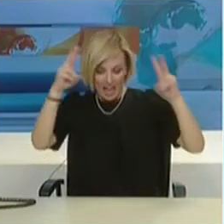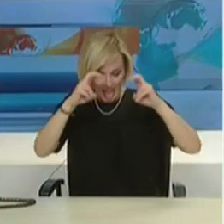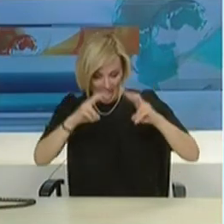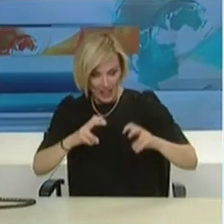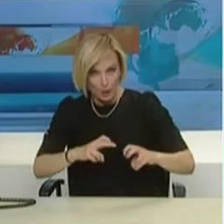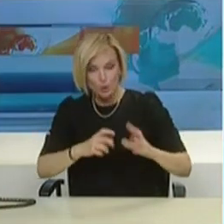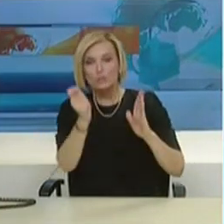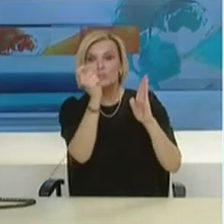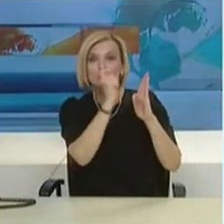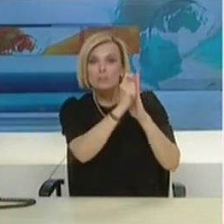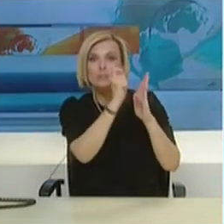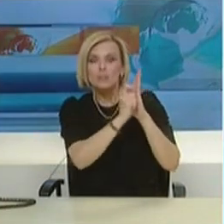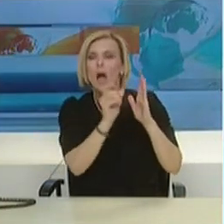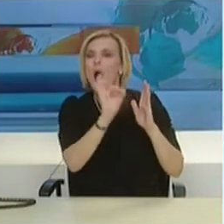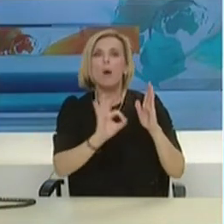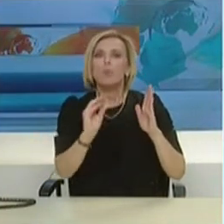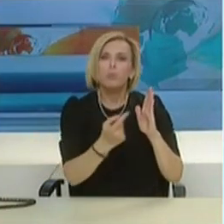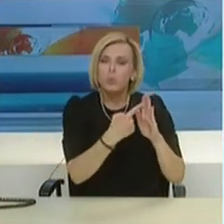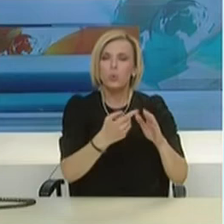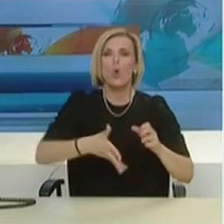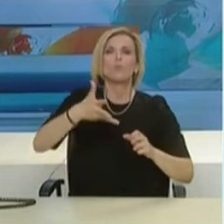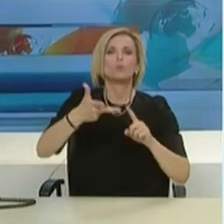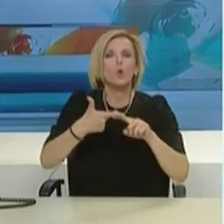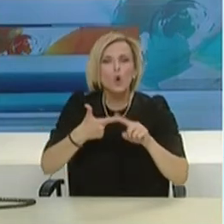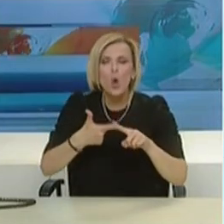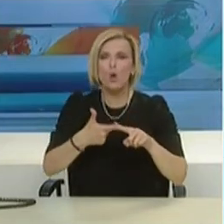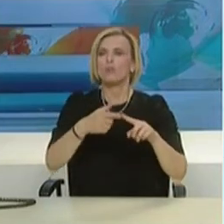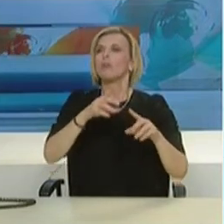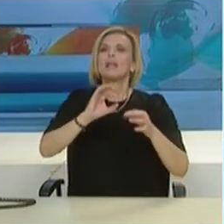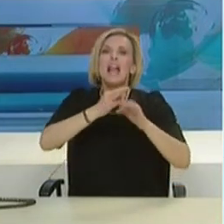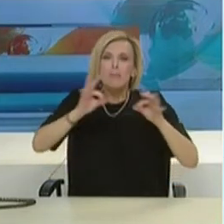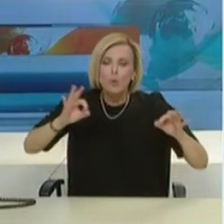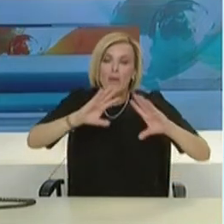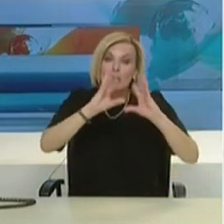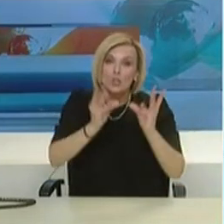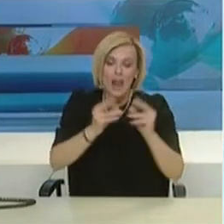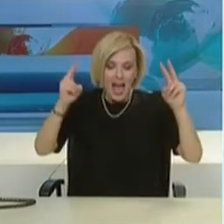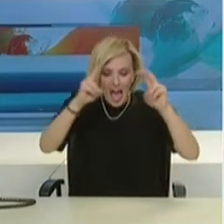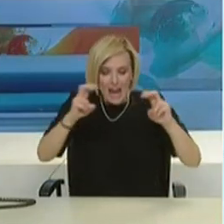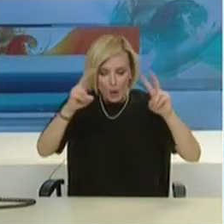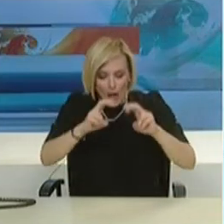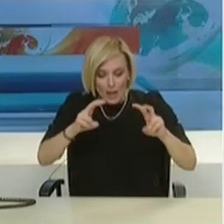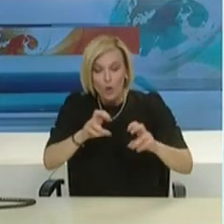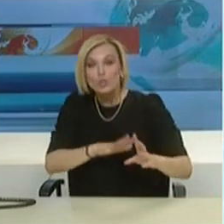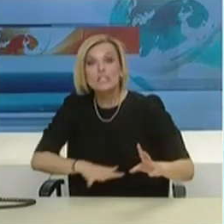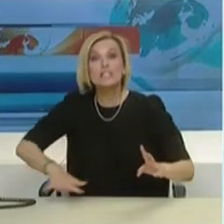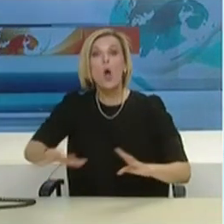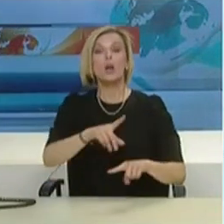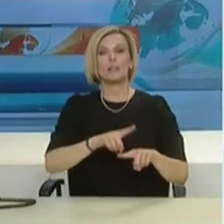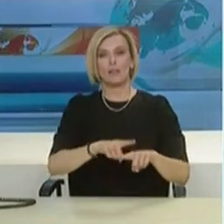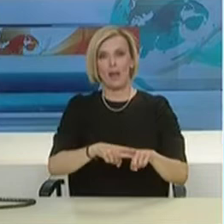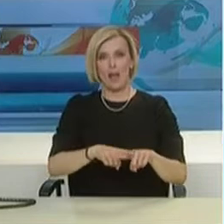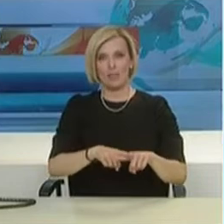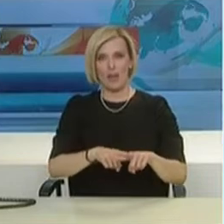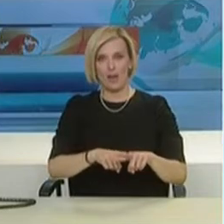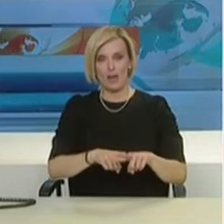φόρμα αυτή θα αναγράφεται και ο τόπος προορισμό του και θα υπάρχουν εντατικοί έλεγχοι σε όλη τη χώρα σε σχέση